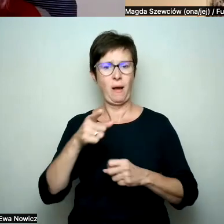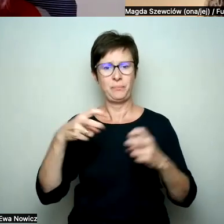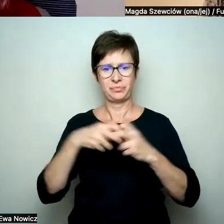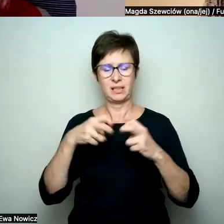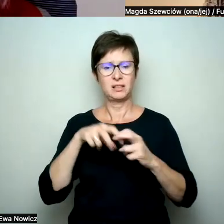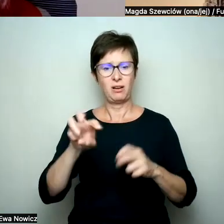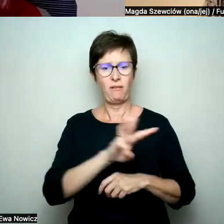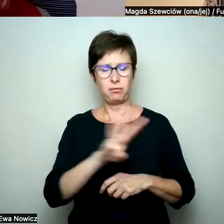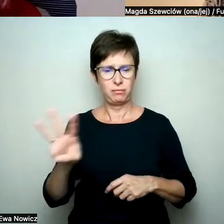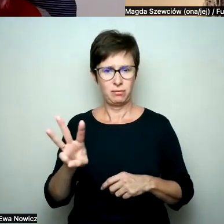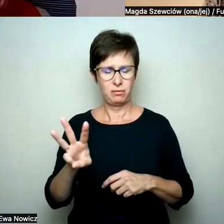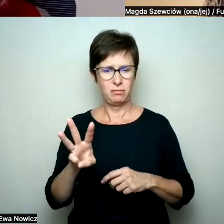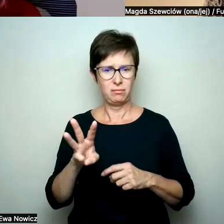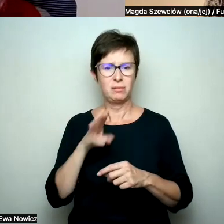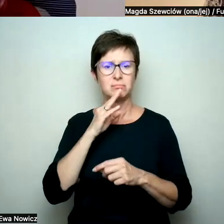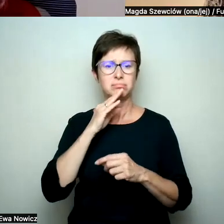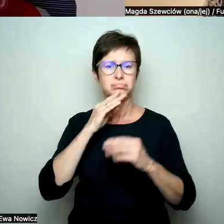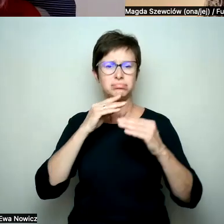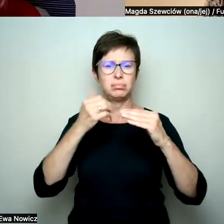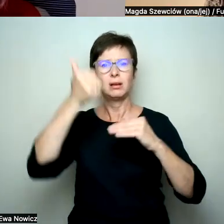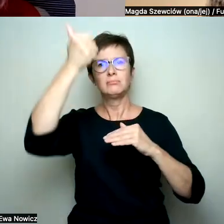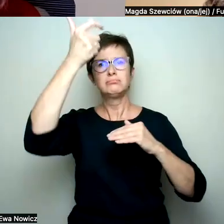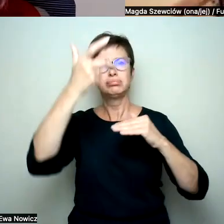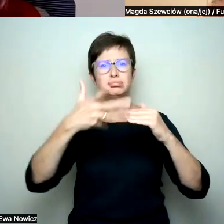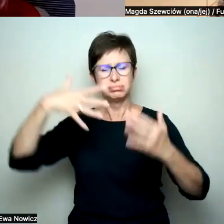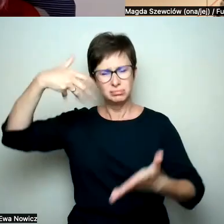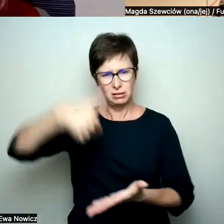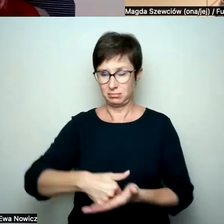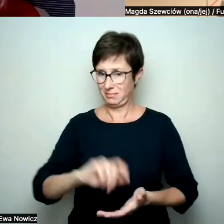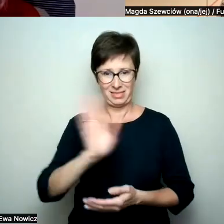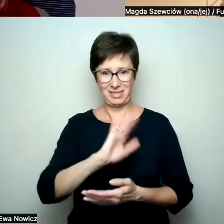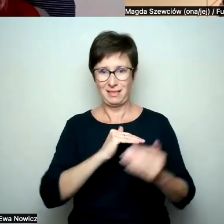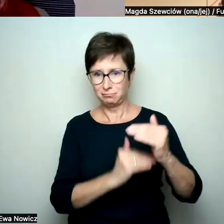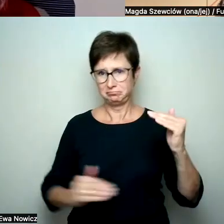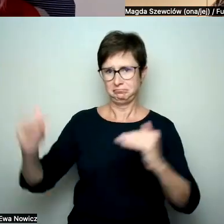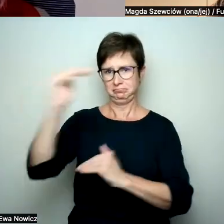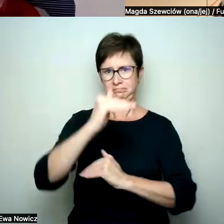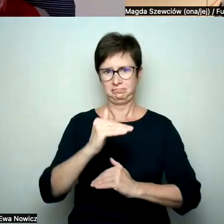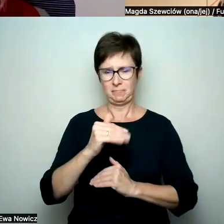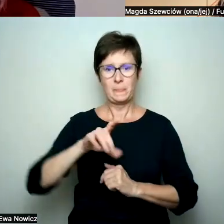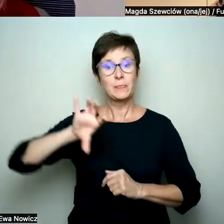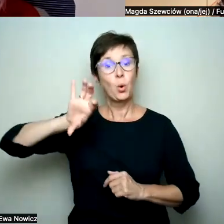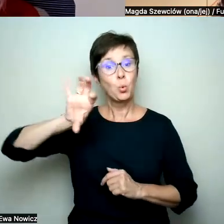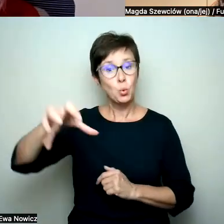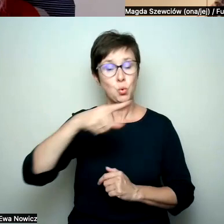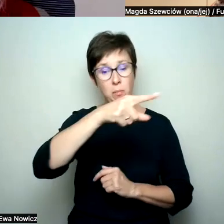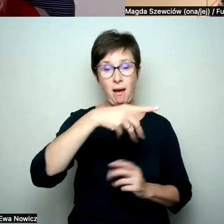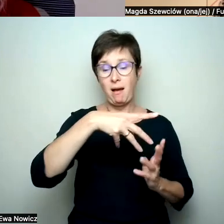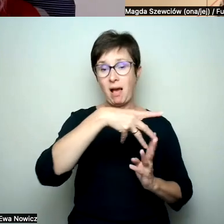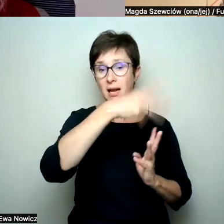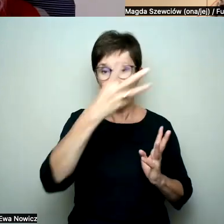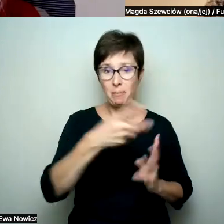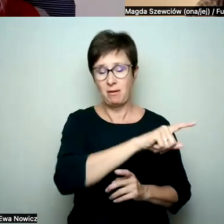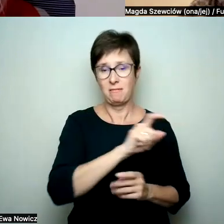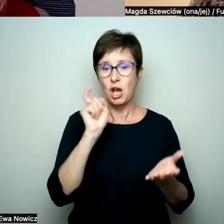krańcach internetu, tylko wręcz dostaje więcej wzmocnień od grupy, która być może tam wchodzi